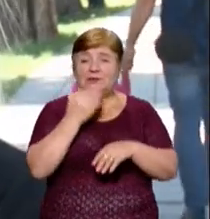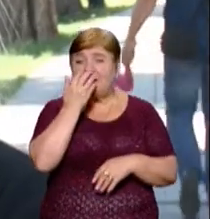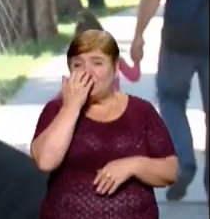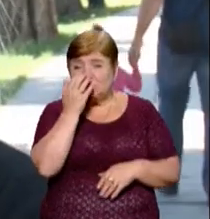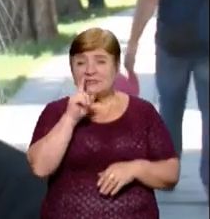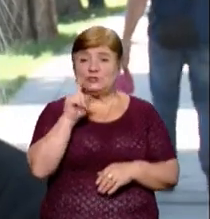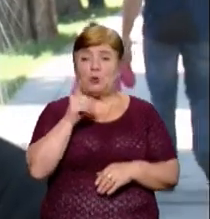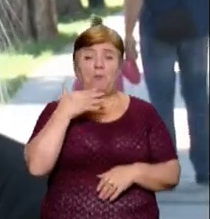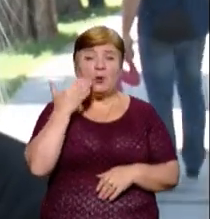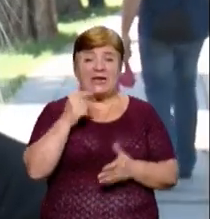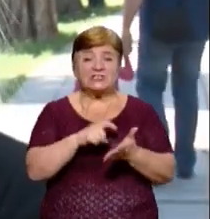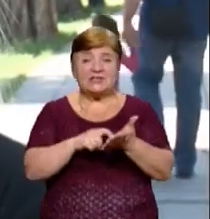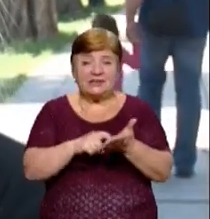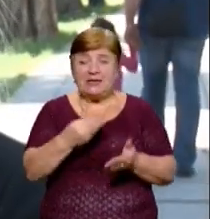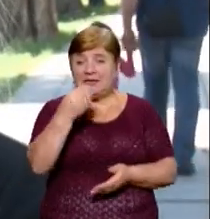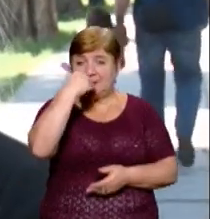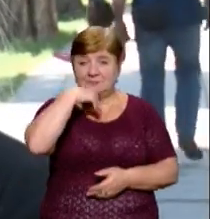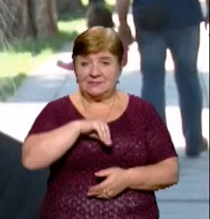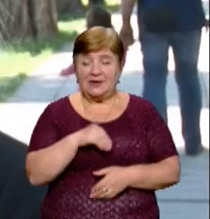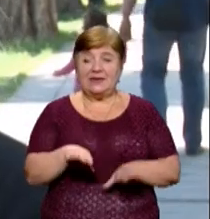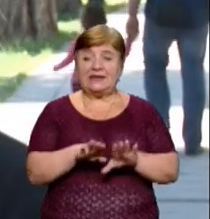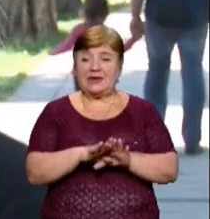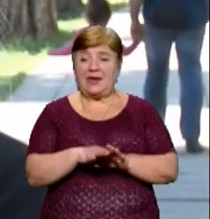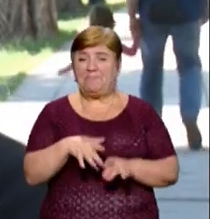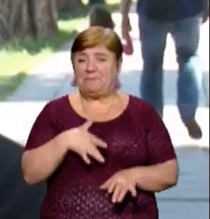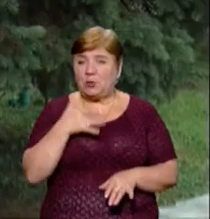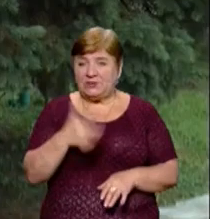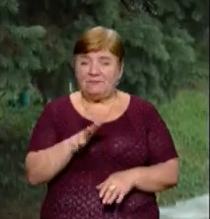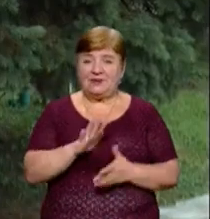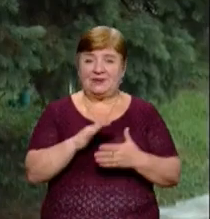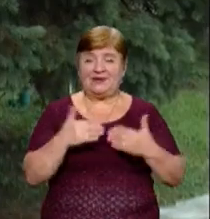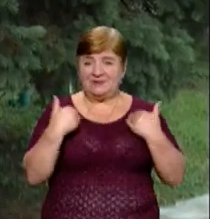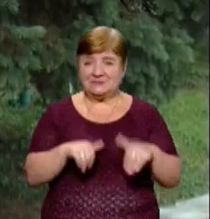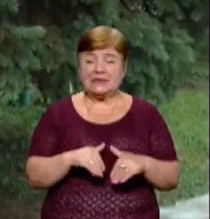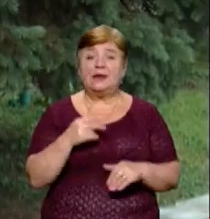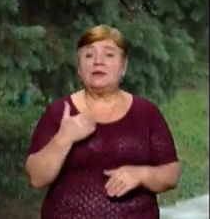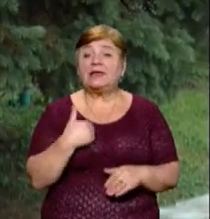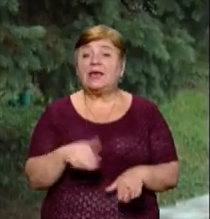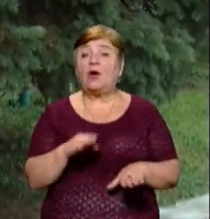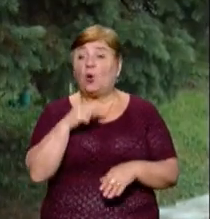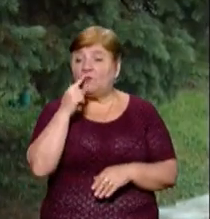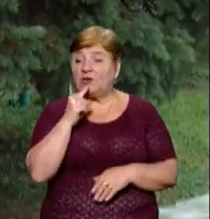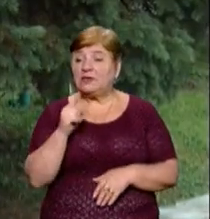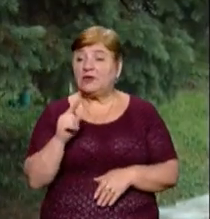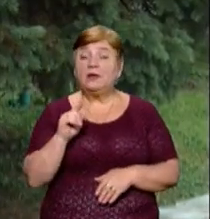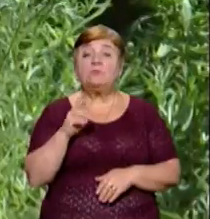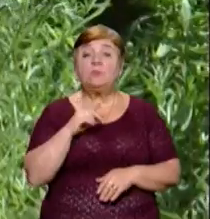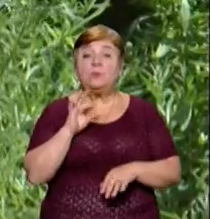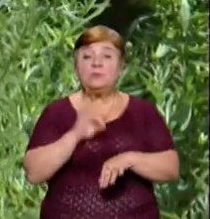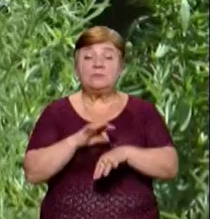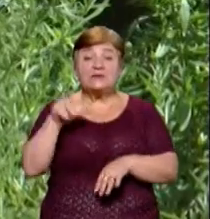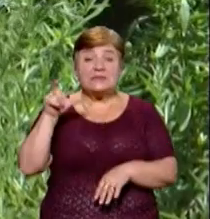таблетки, щоб полегшити цей стан такий противний, скажімо так. Лікарка-алергологиня Богдана Булеза каже,